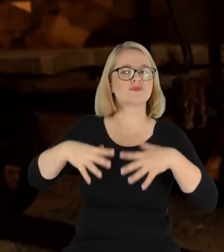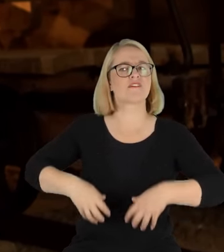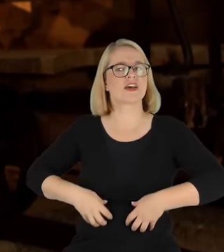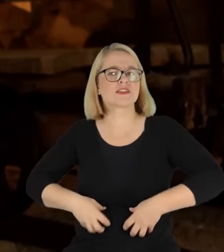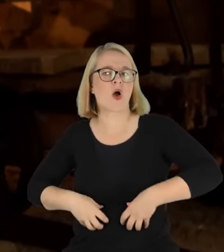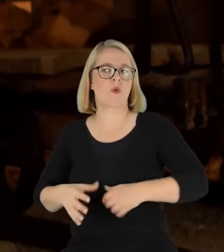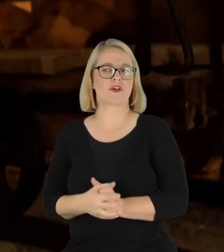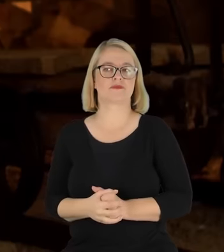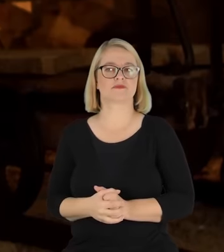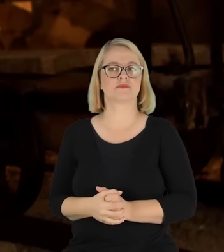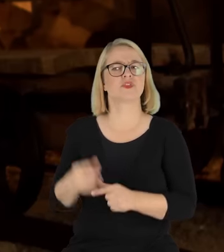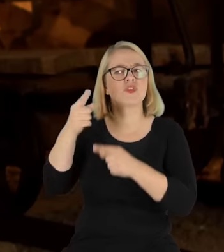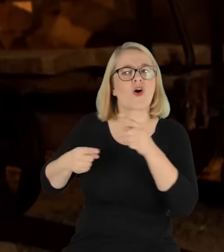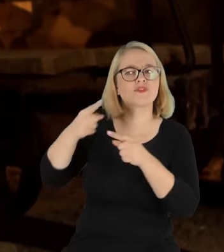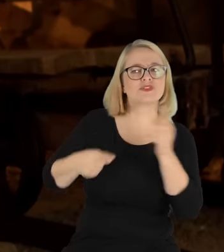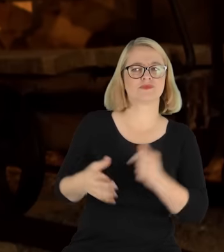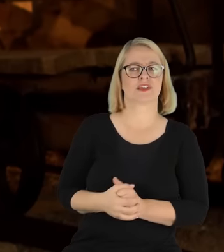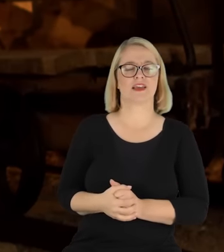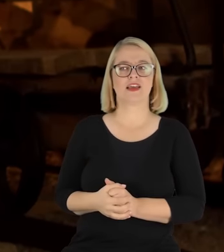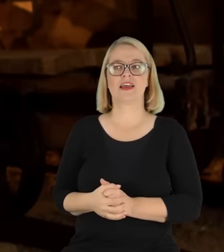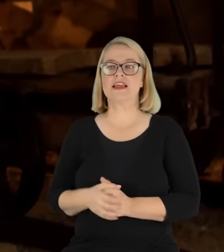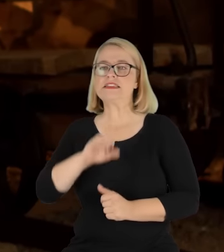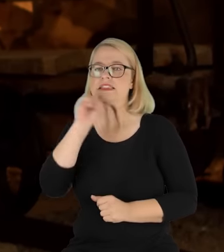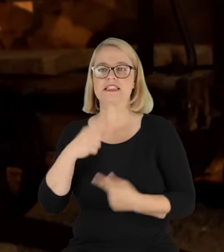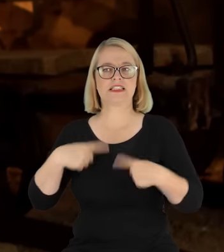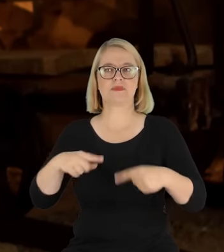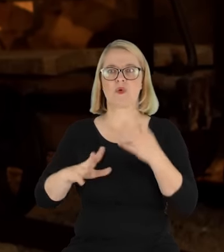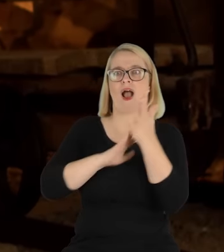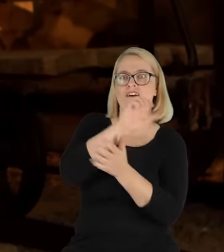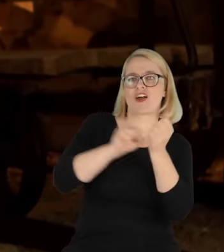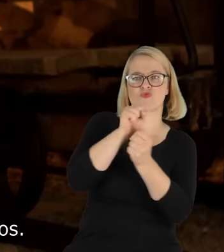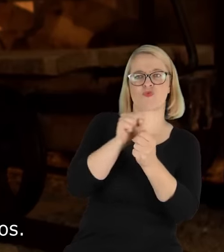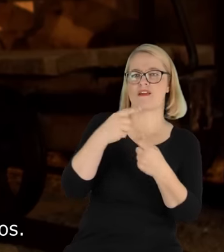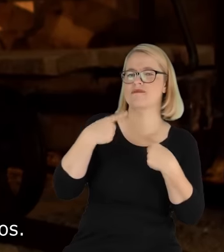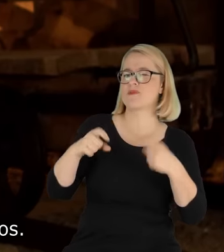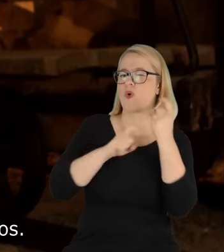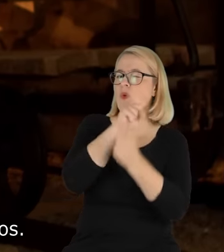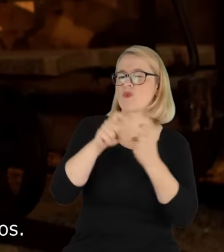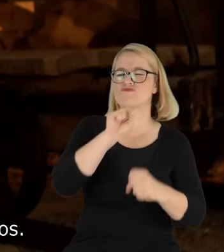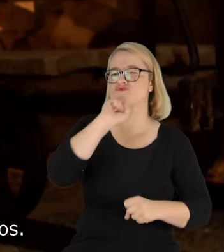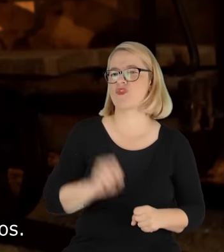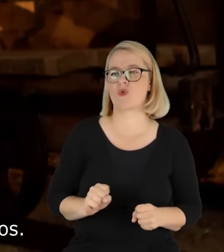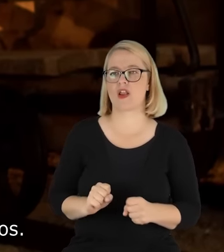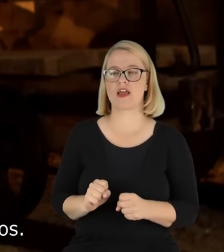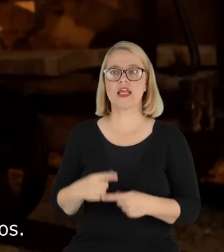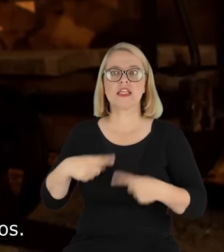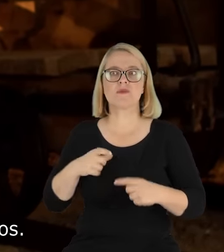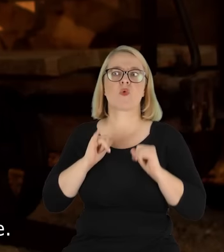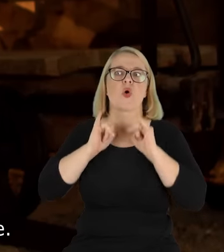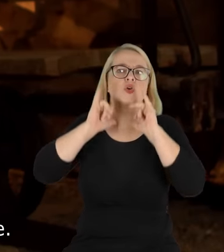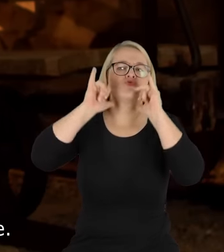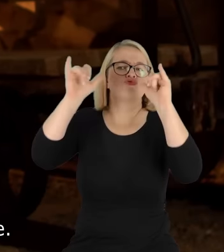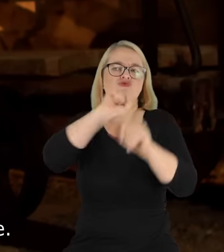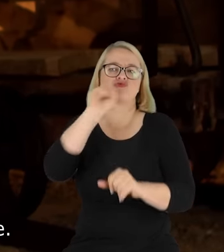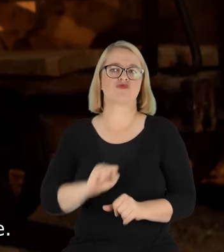dowcipny, wesoły. Ja go nigdy nie widziałem awanturującego się, nie widziałem go żeby podnosił